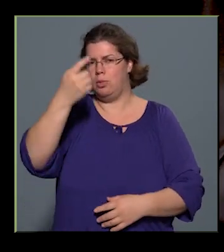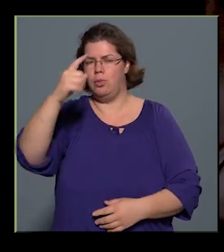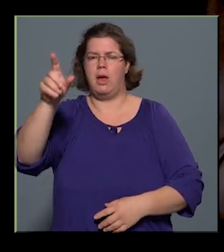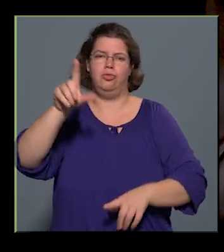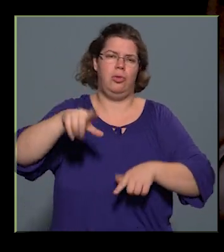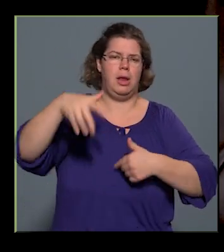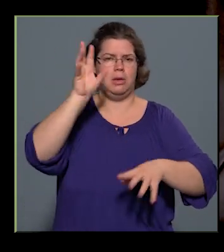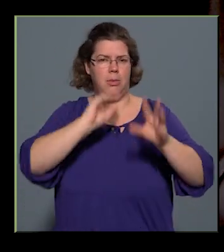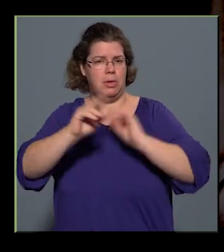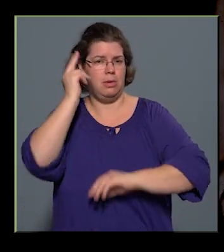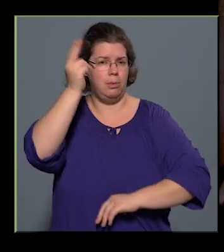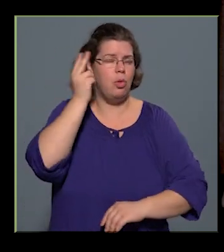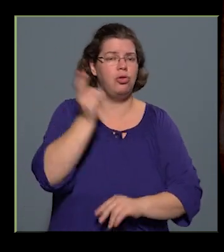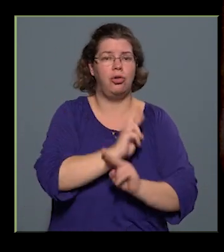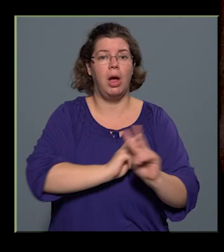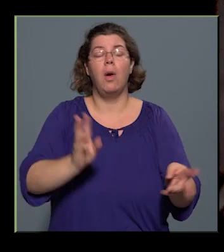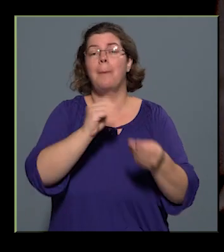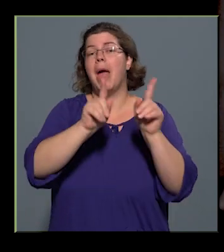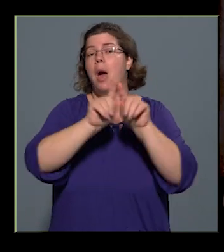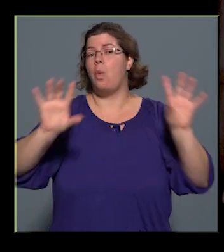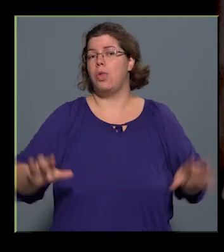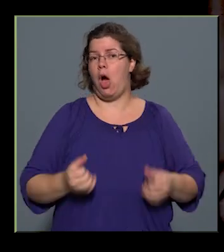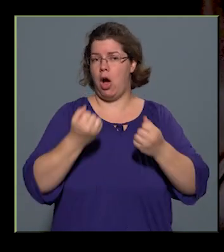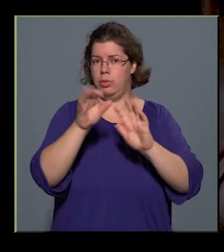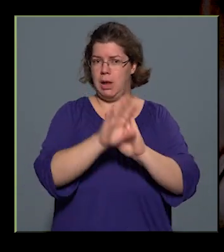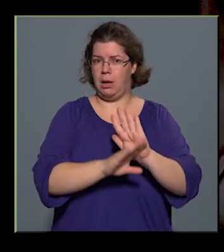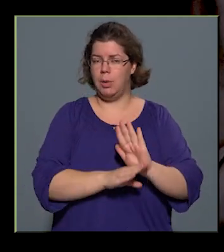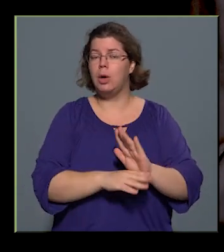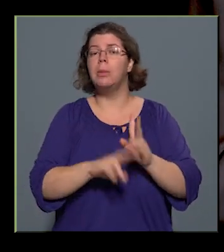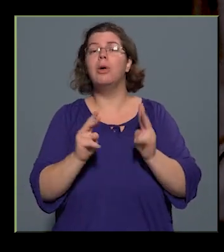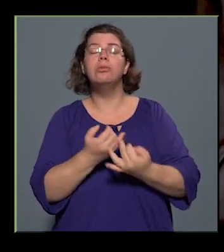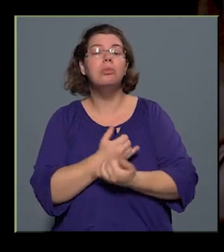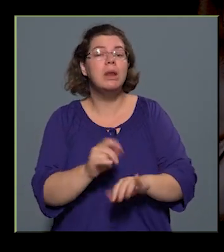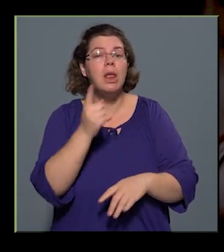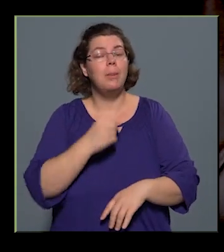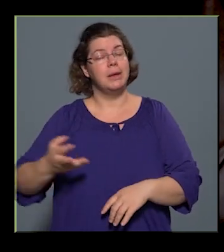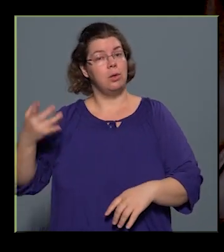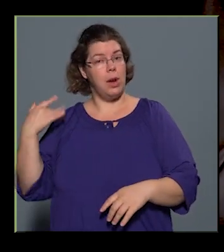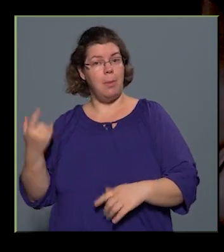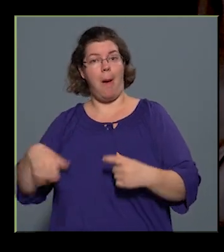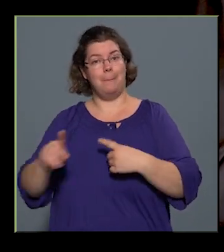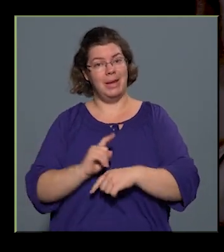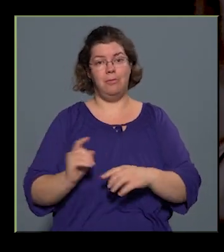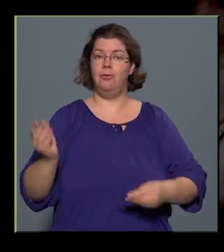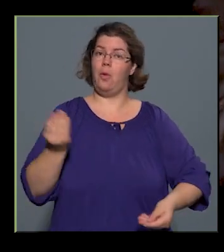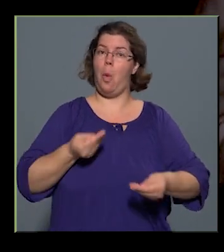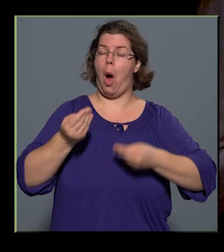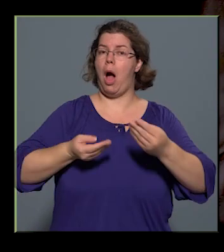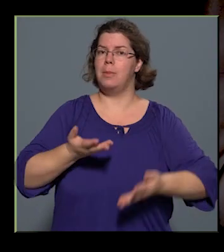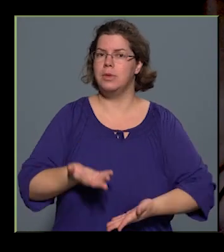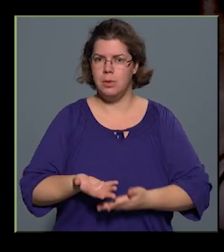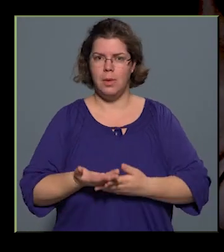élettapasztalta, bölcsessége van, hiszen úgy alkották meg a programot, hogy mindazt, amit korábban mi fölhalmoztunk emberek, az